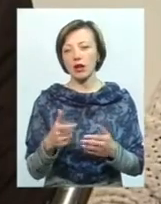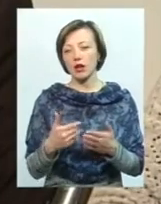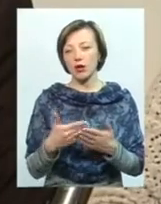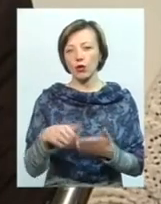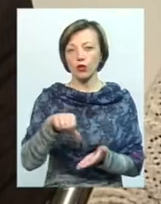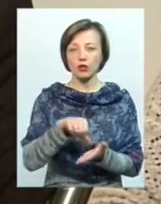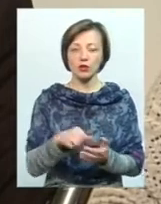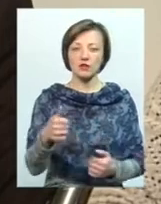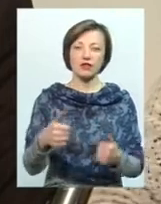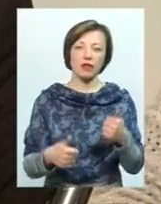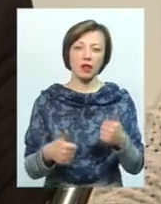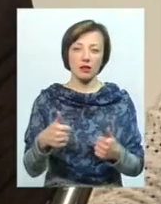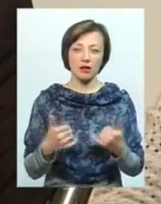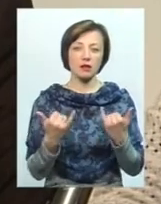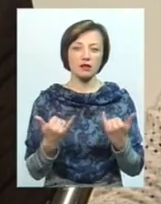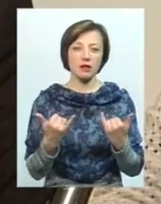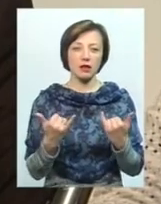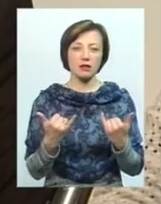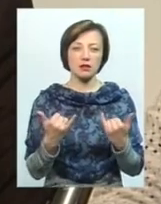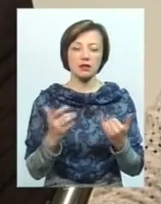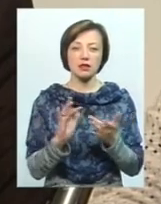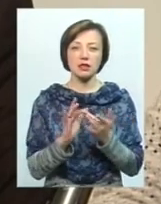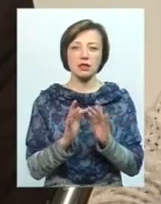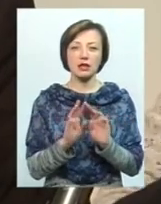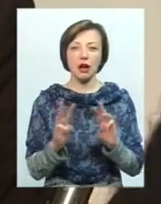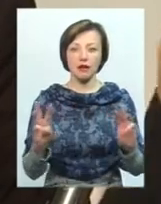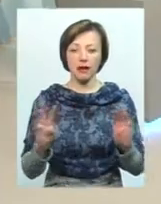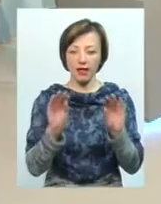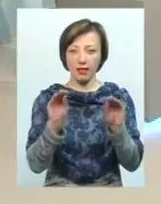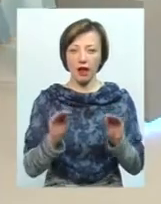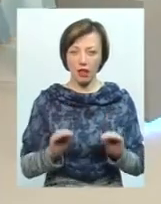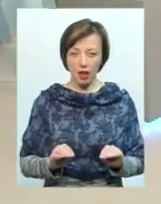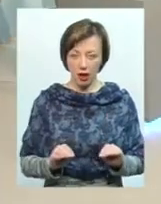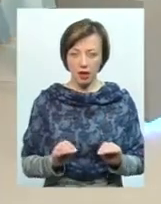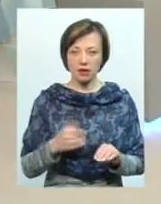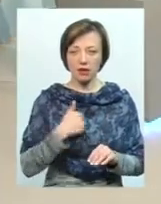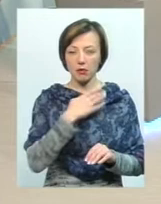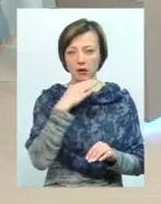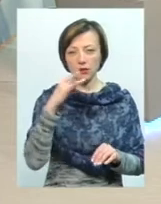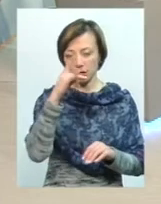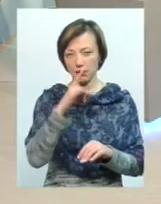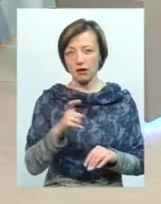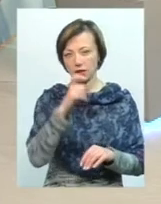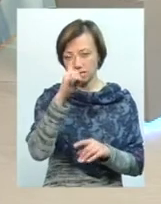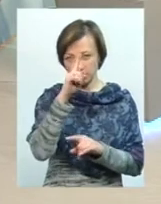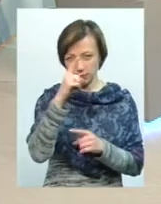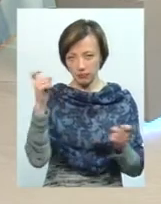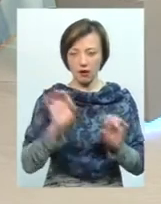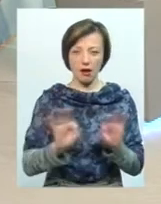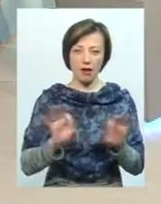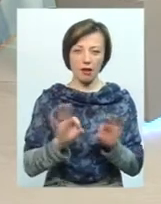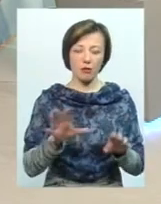участь беруть в тендерах. Зараз, до речі, сайт декларації, я його вже не один раз рекламувала, от, в нашій студії,